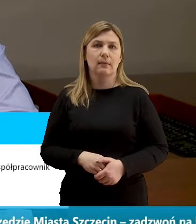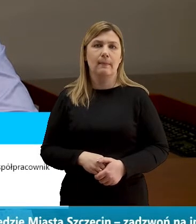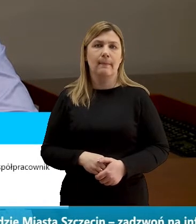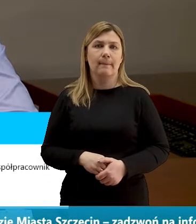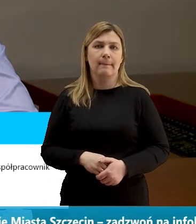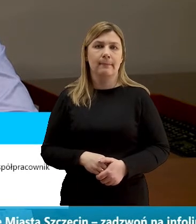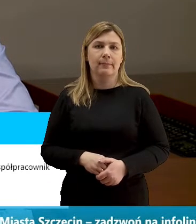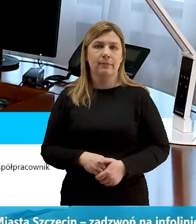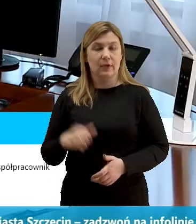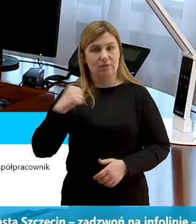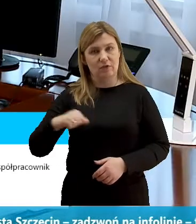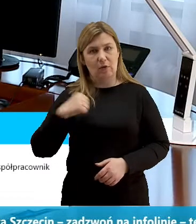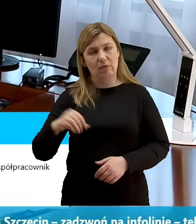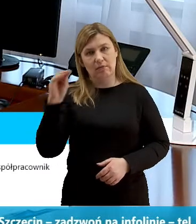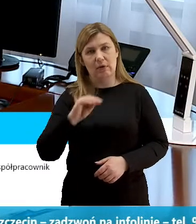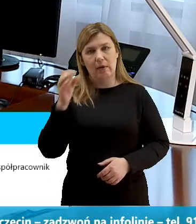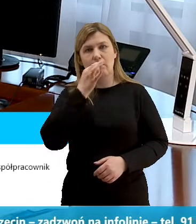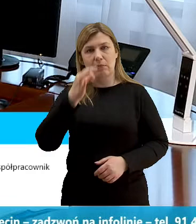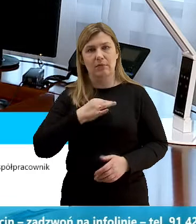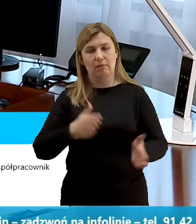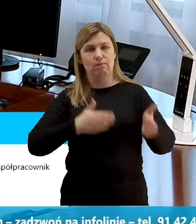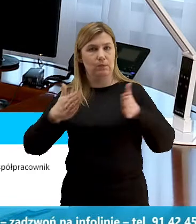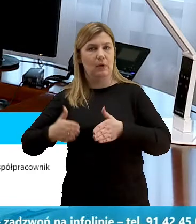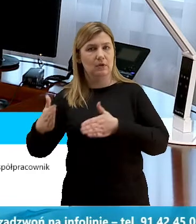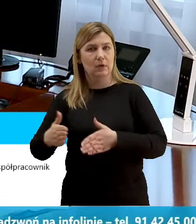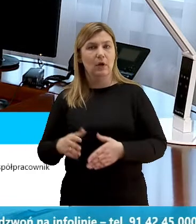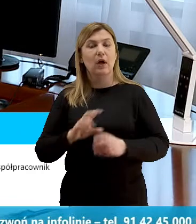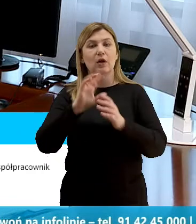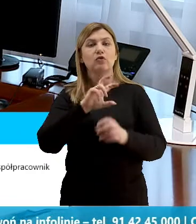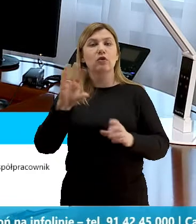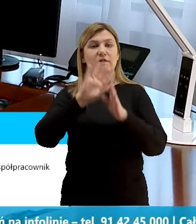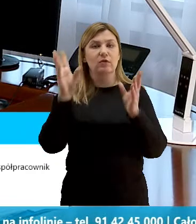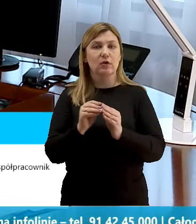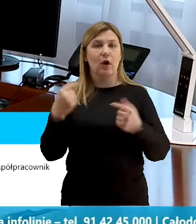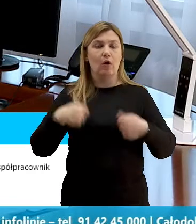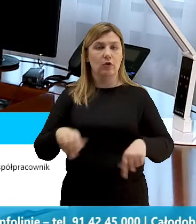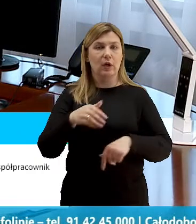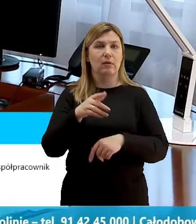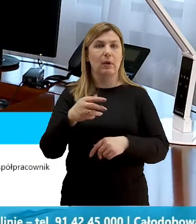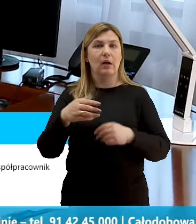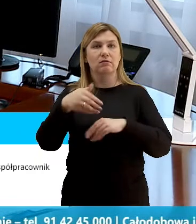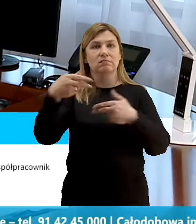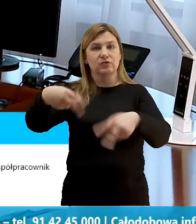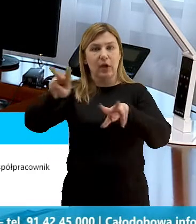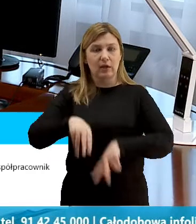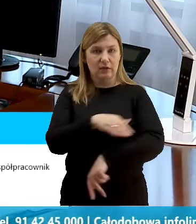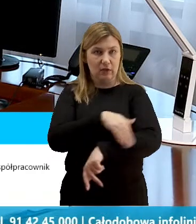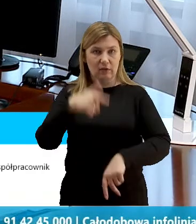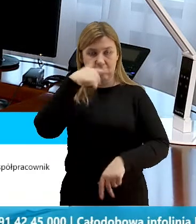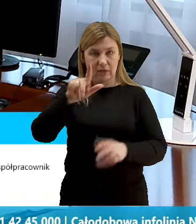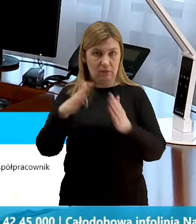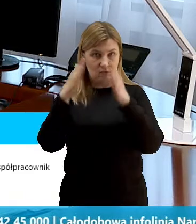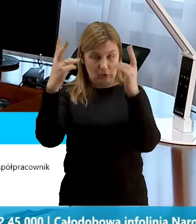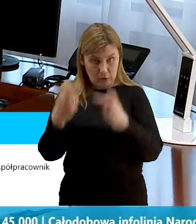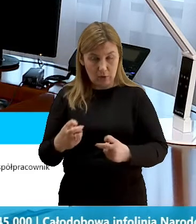Czekam na pytanie kolejne. Czy wszystkie osoby wracające z zagranicy są poddawane do potygodniowej kwarantannie? Co w sytuacji, jeśli